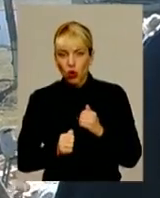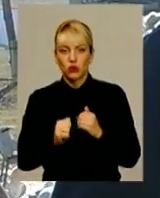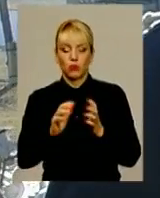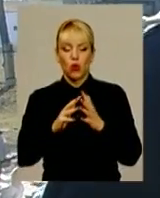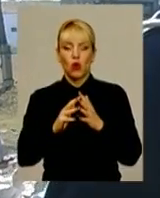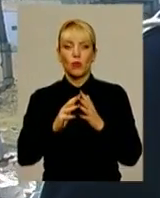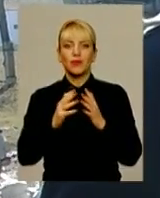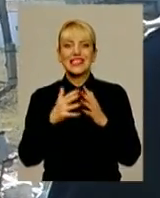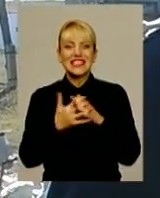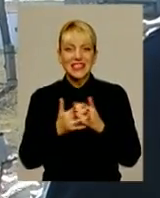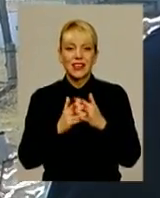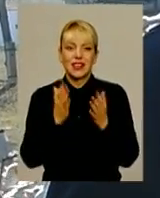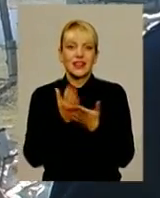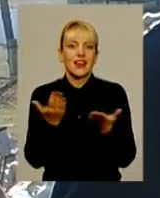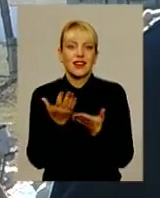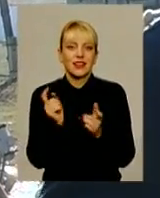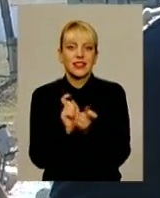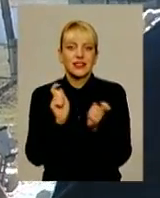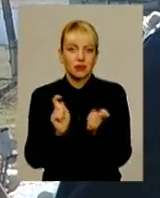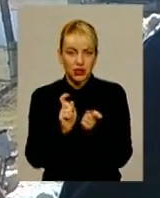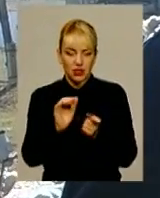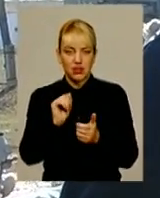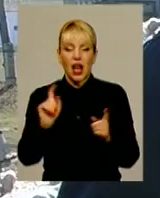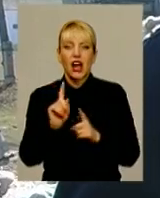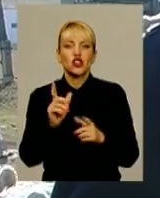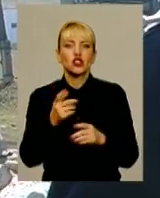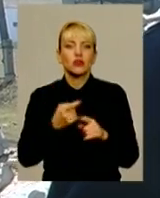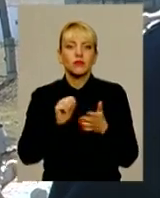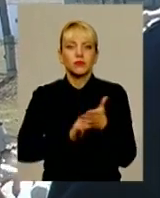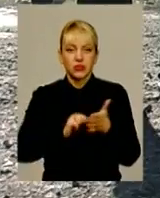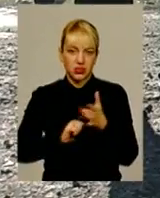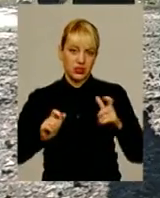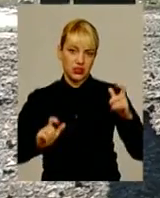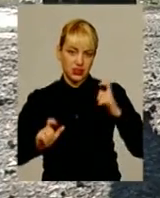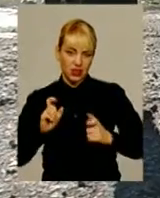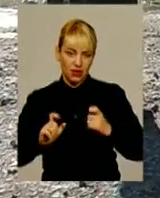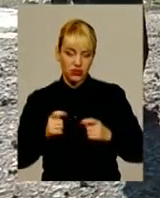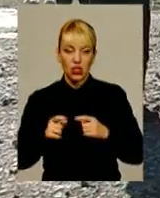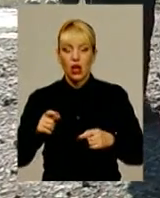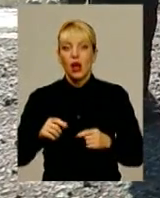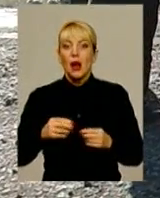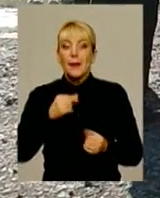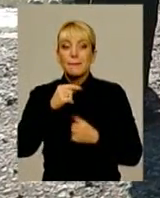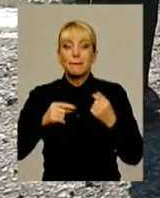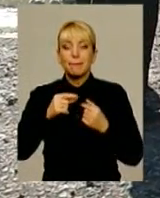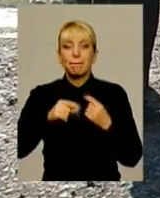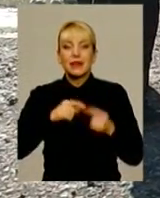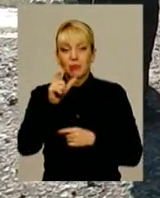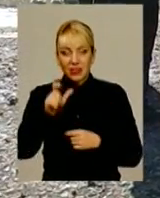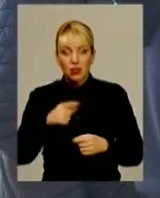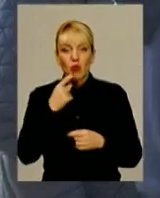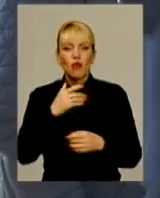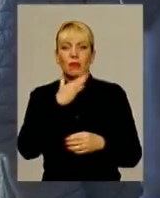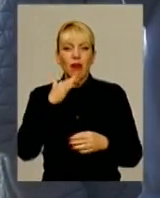селі якась неприязнь, а більше всього, що завість, завість людська. Підприємець каже, йшов пайовикам на зустріч,